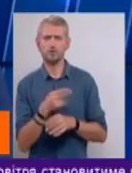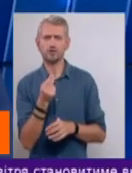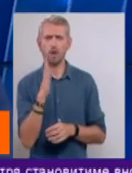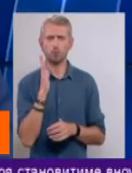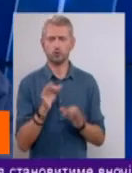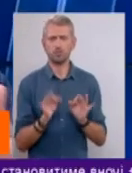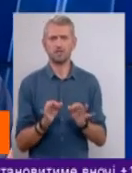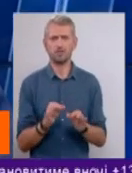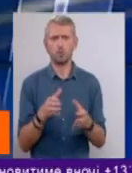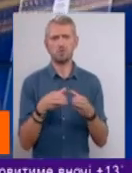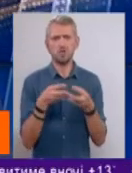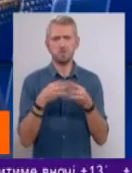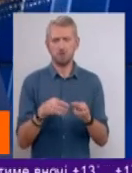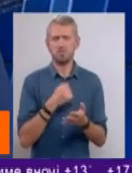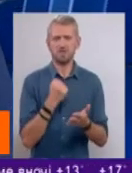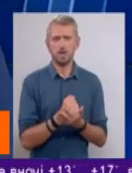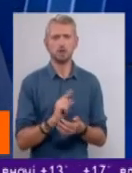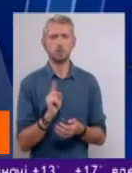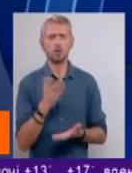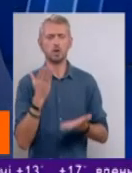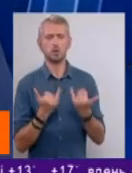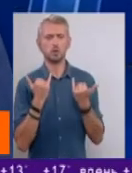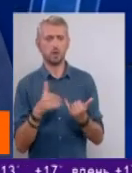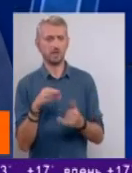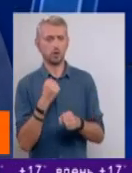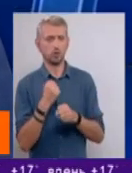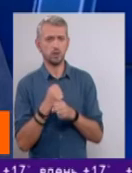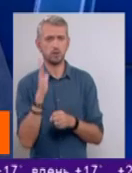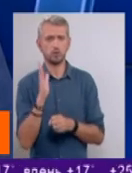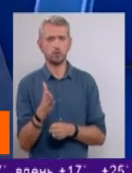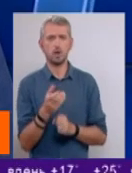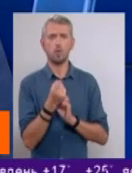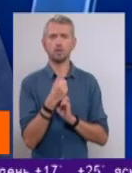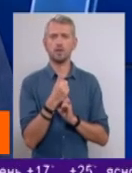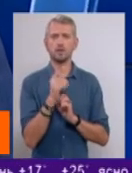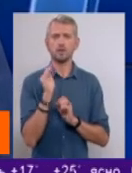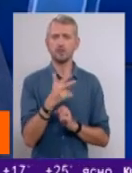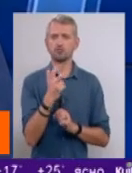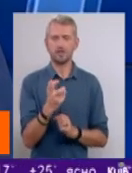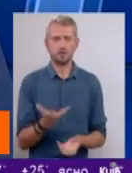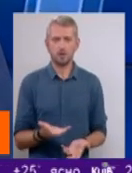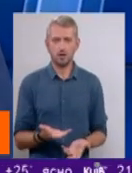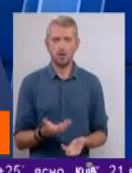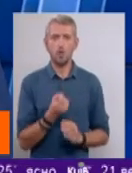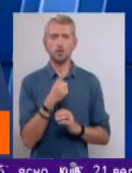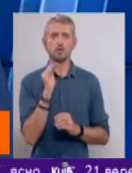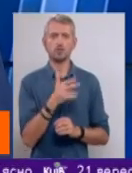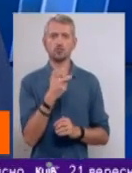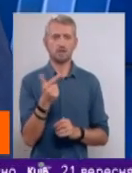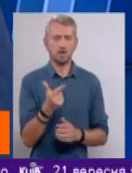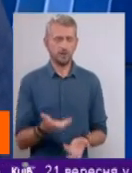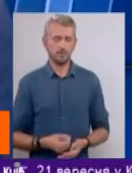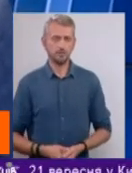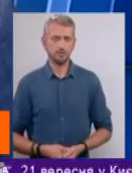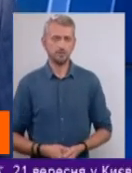буде об'єктивно, і Кабінет Міністрів підтвердив, що якщо зараз це все зробити, буде 11 300 гривень.